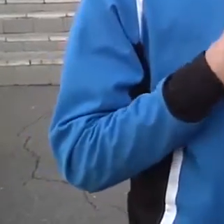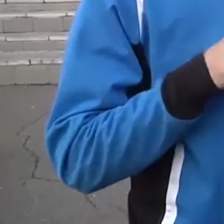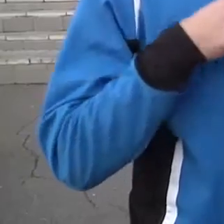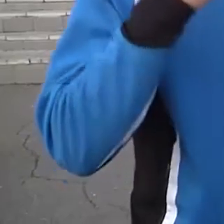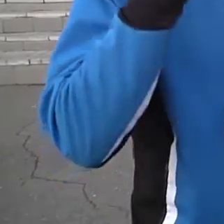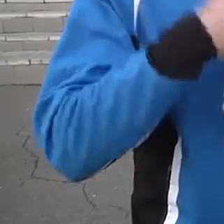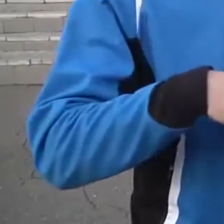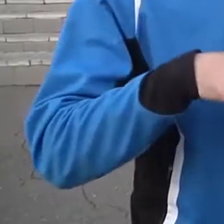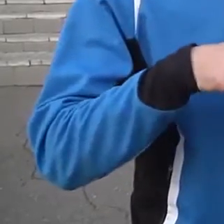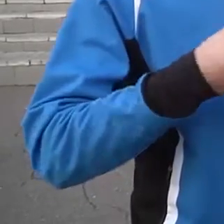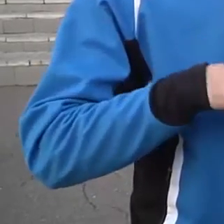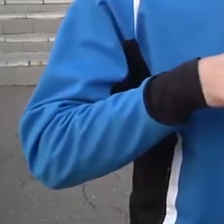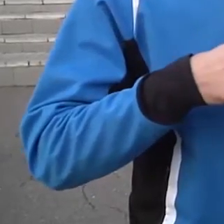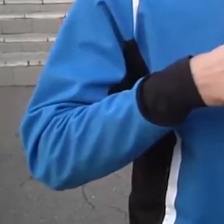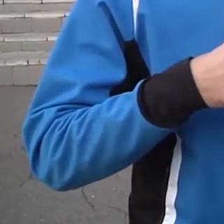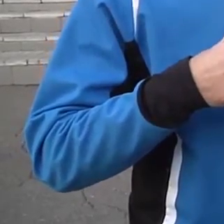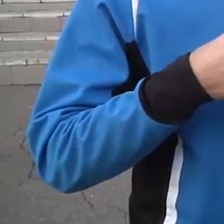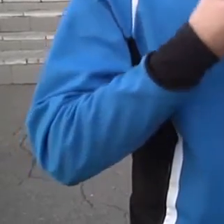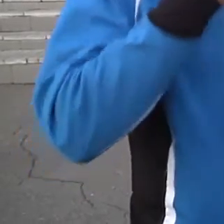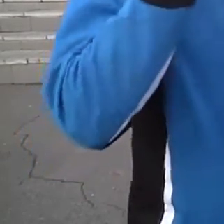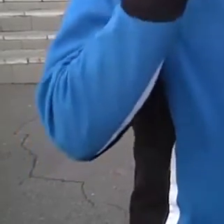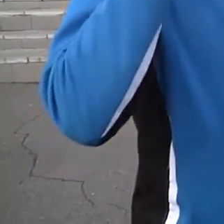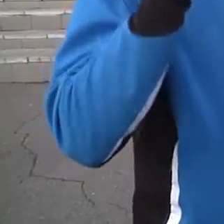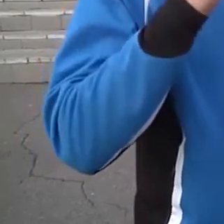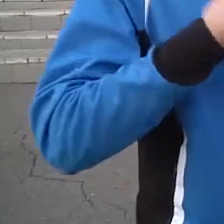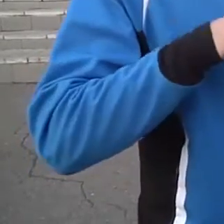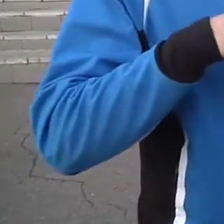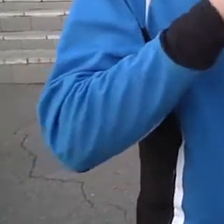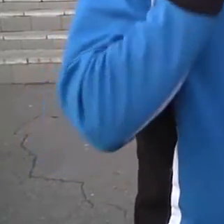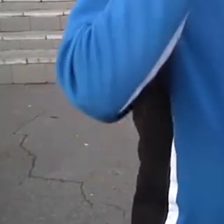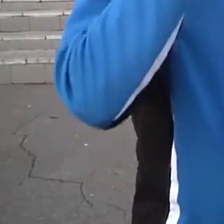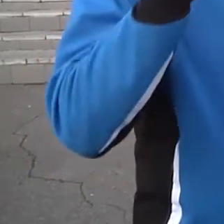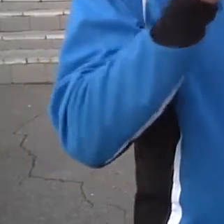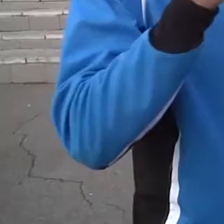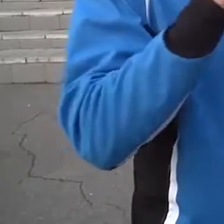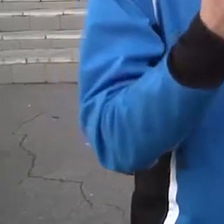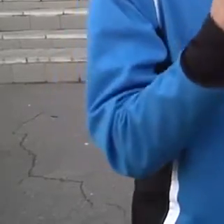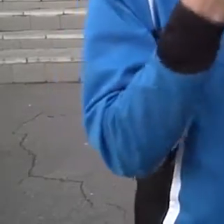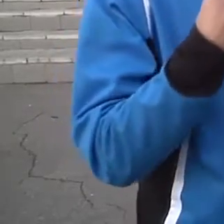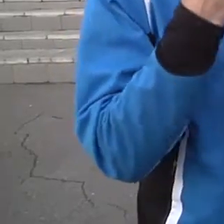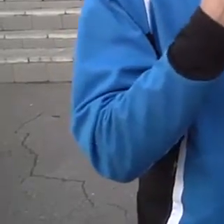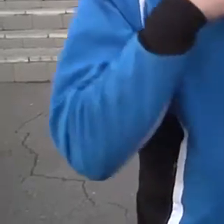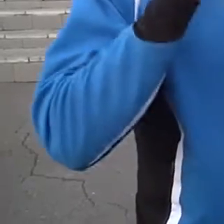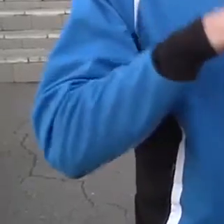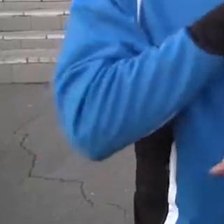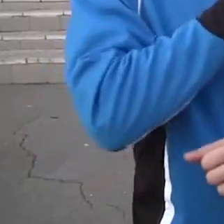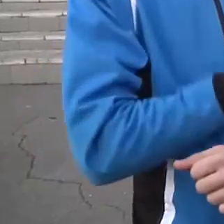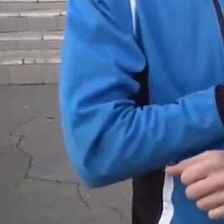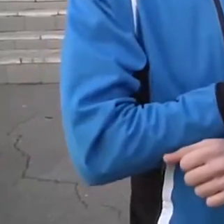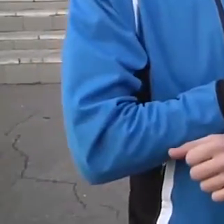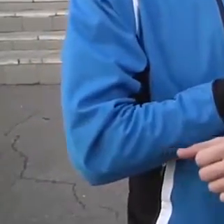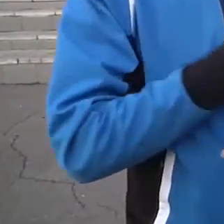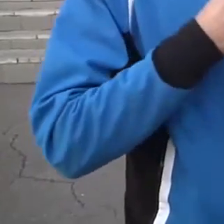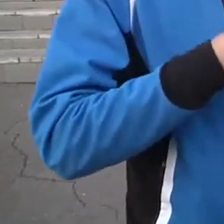Першу медаль взяв, потім гордісті не було, подякував